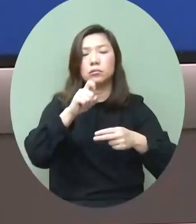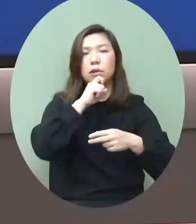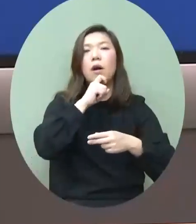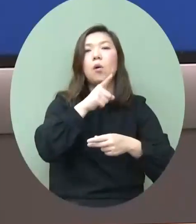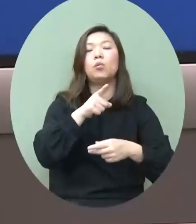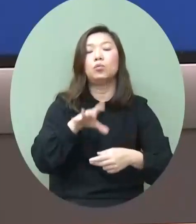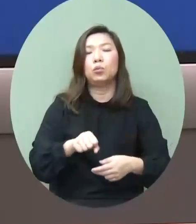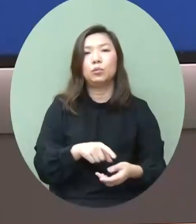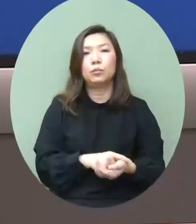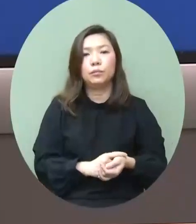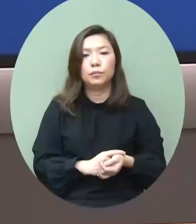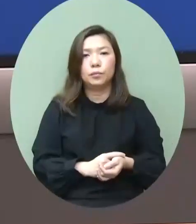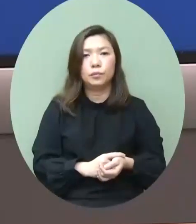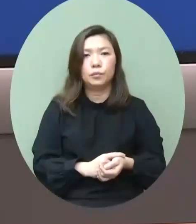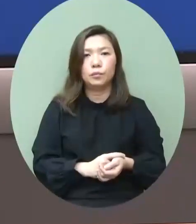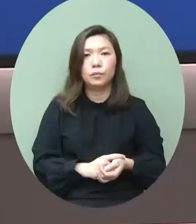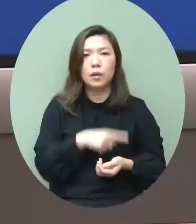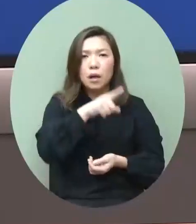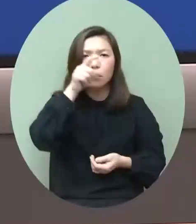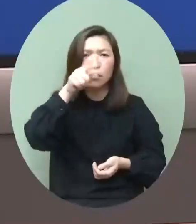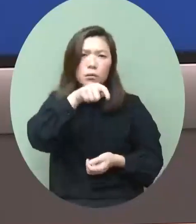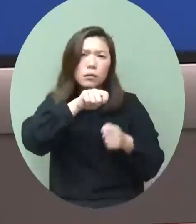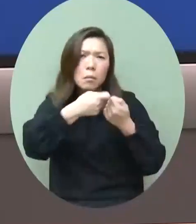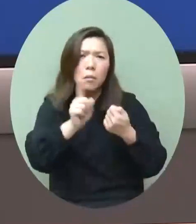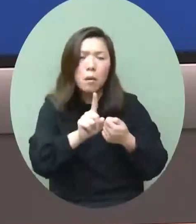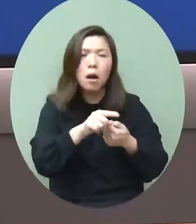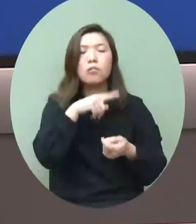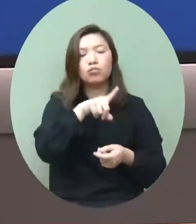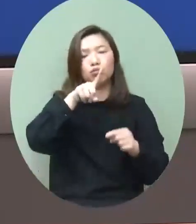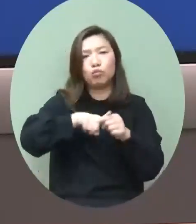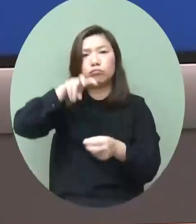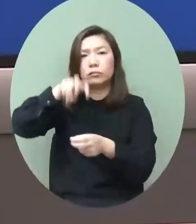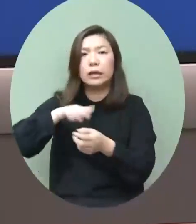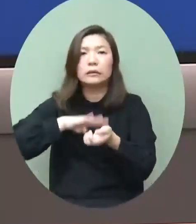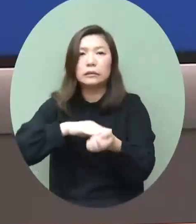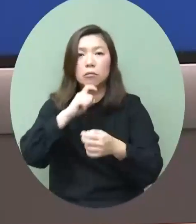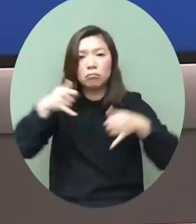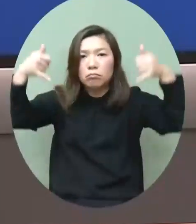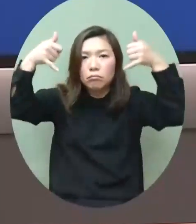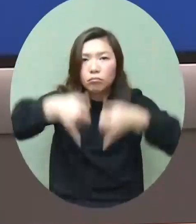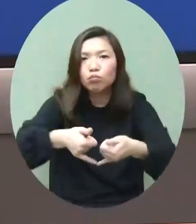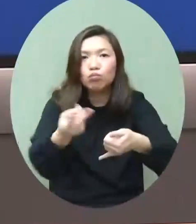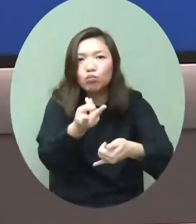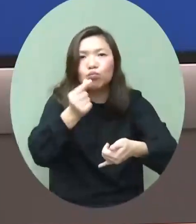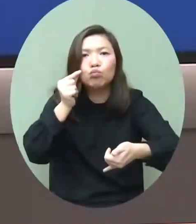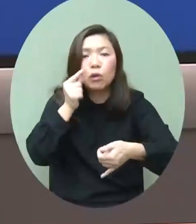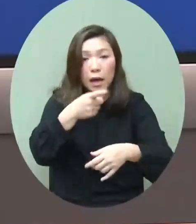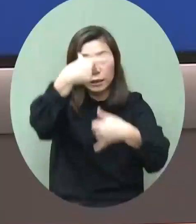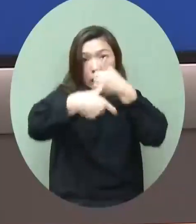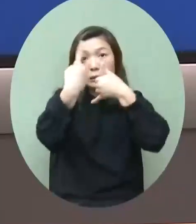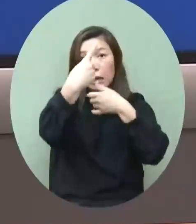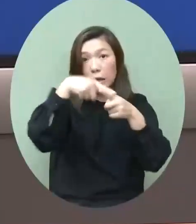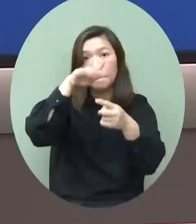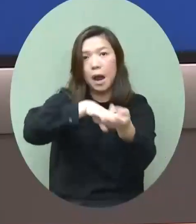第一就是那個突破就是中西醫是共同會診同一個病人